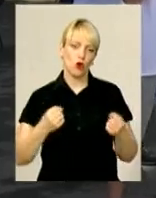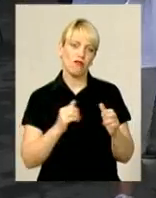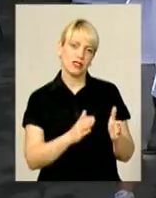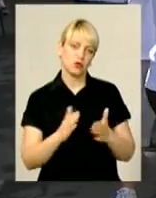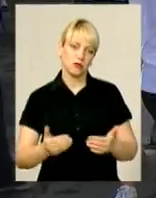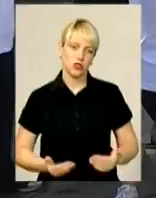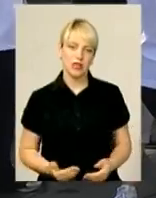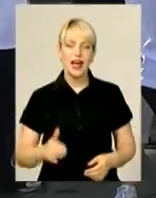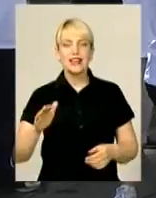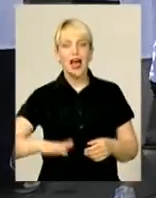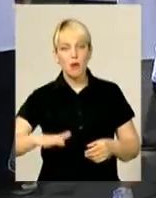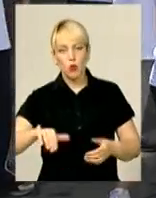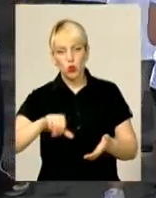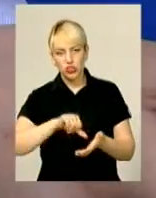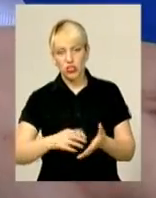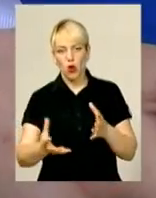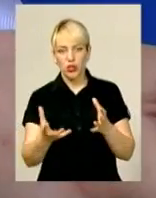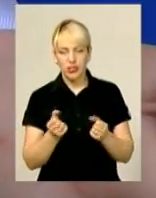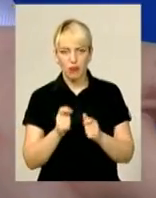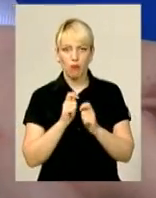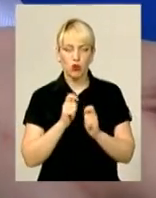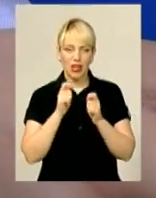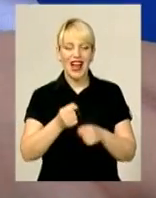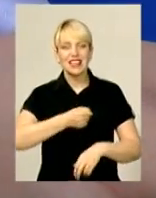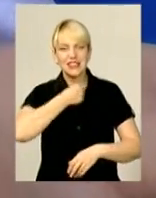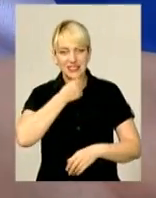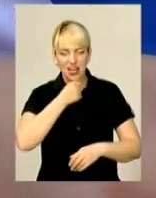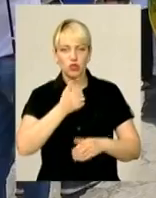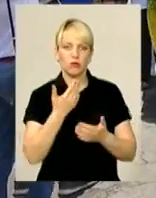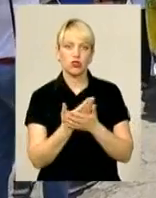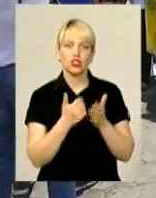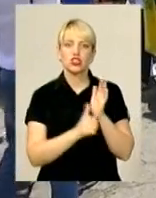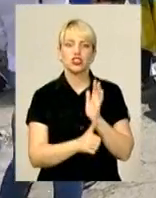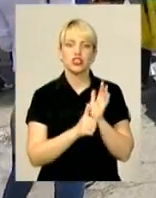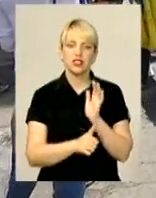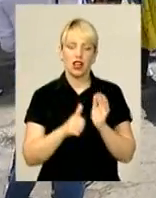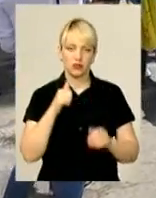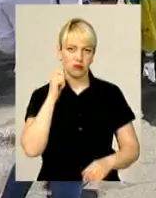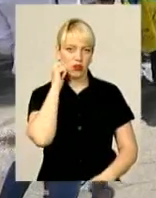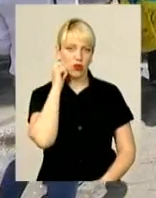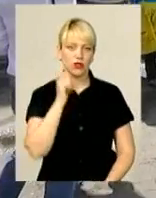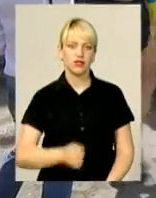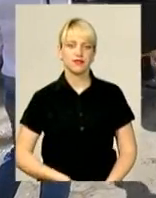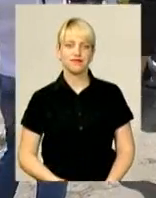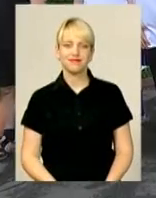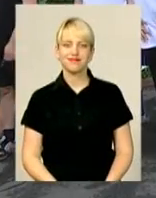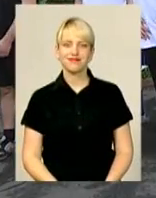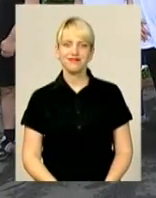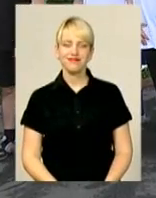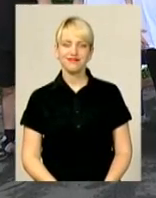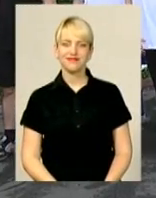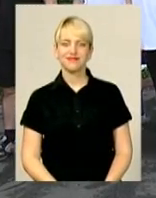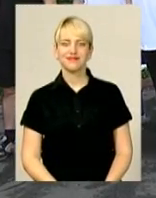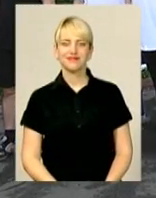Наймолодший учасник забігу отримав подарунок, а найстаршому учаснику забігу майже 60. Тетяна Ворожцова, Олександр Горішевський для